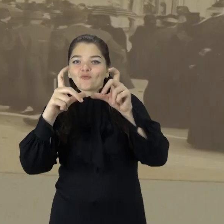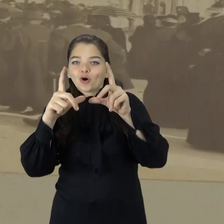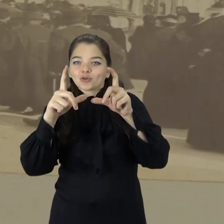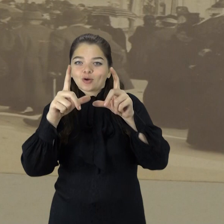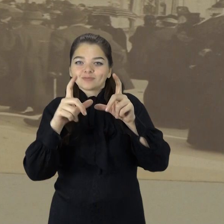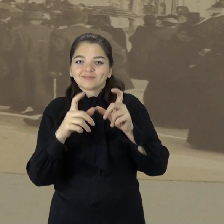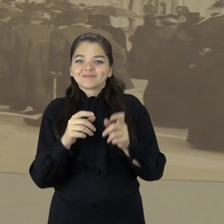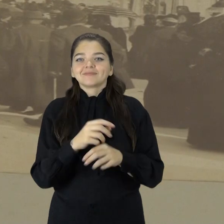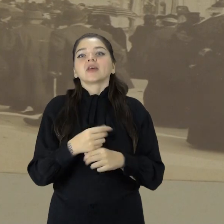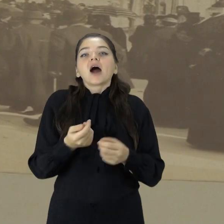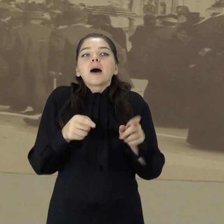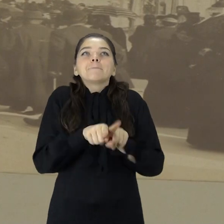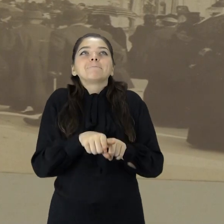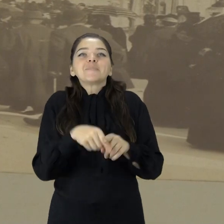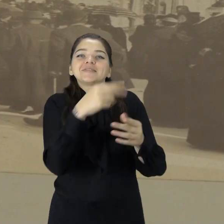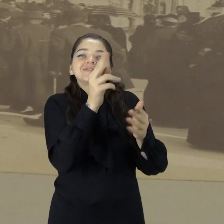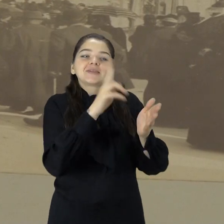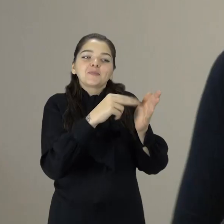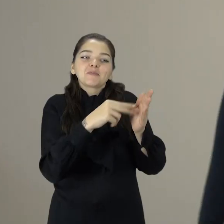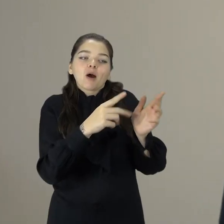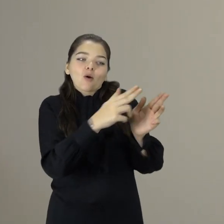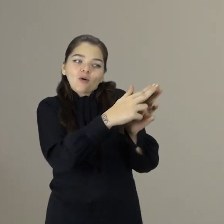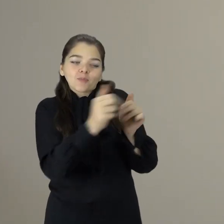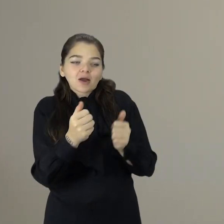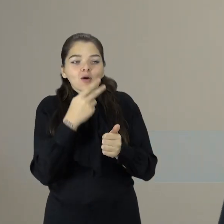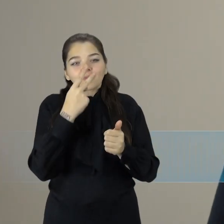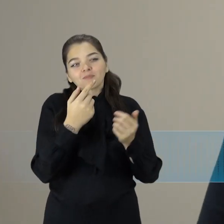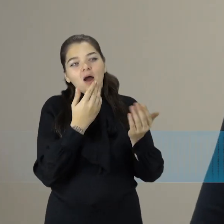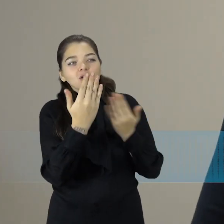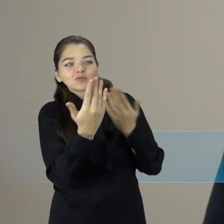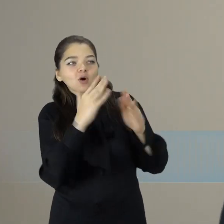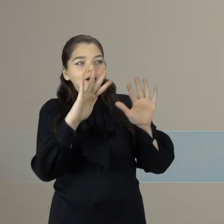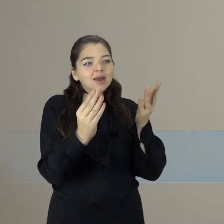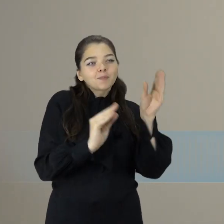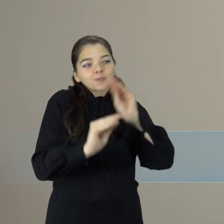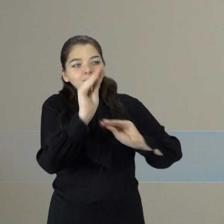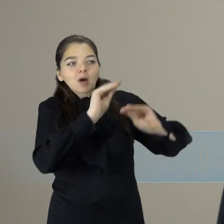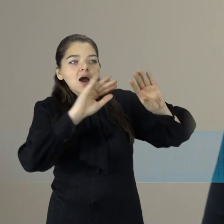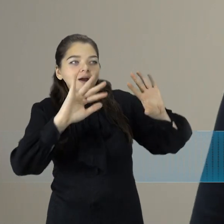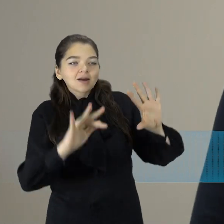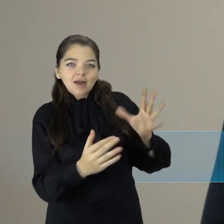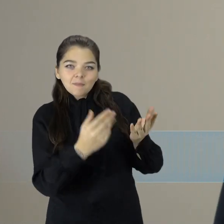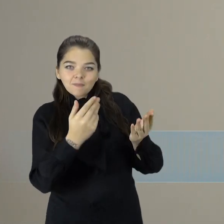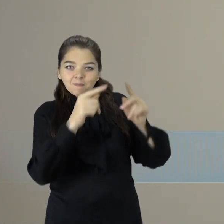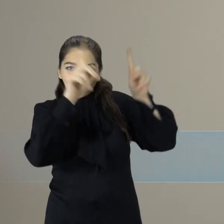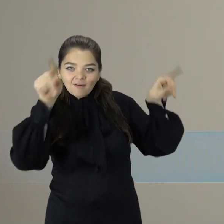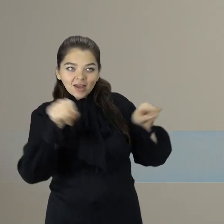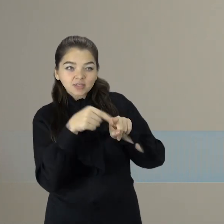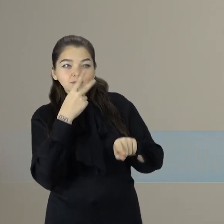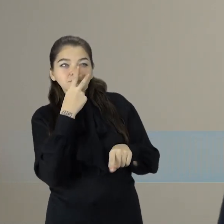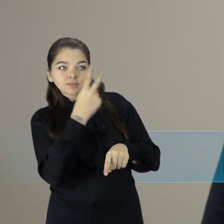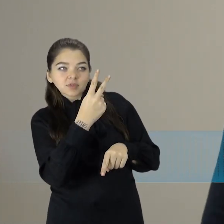menai, fotografai, tam tikrą prasme, kopijavo tapybos sužetus, kompozicijas,